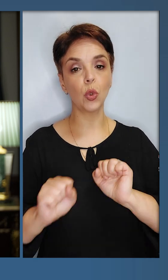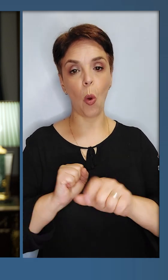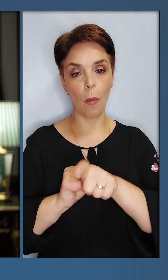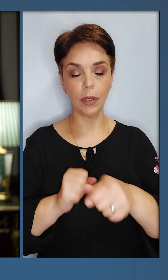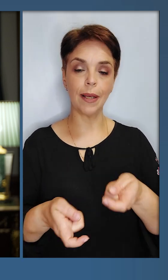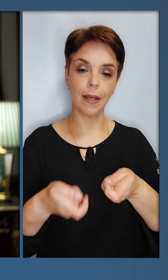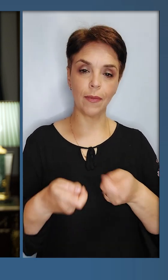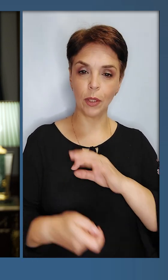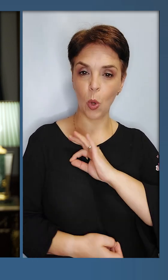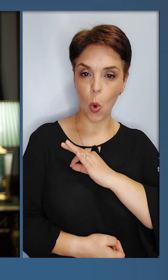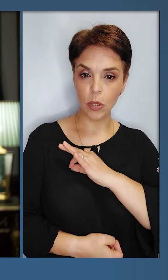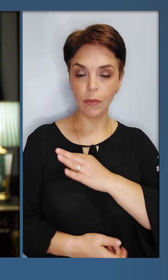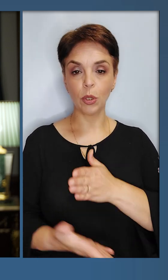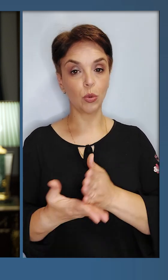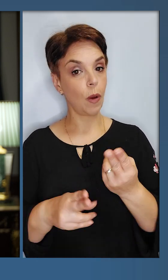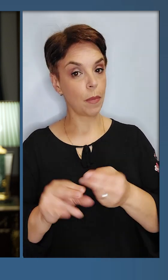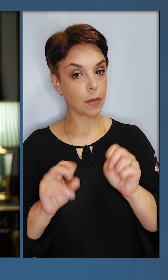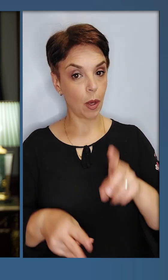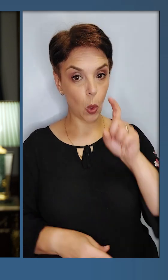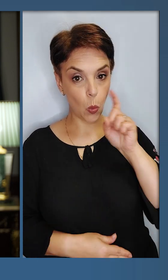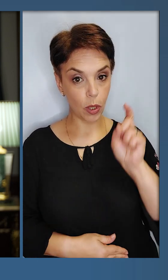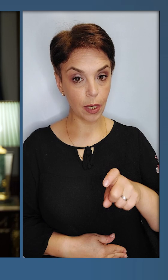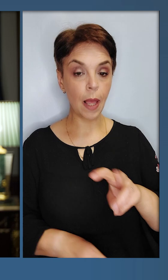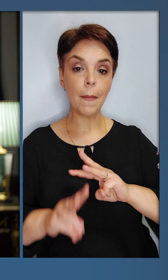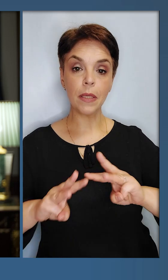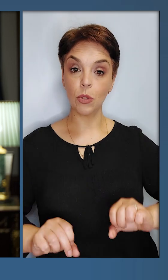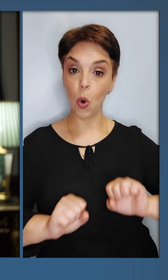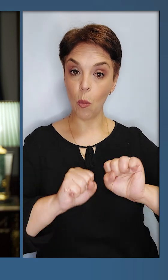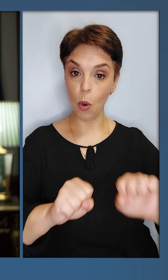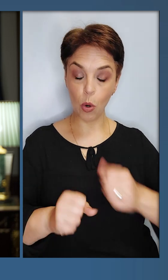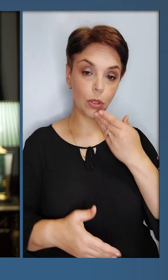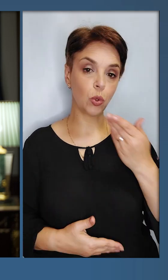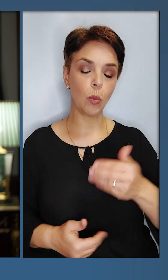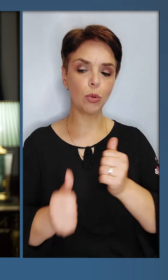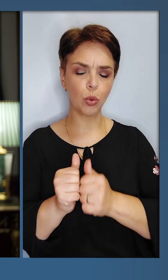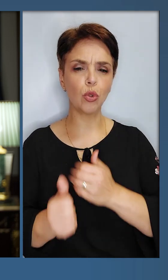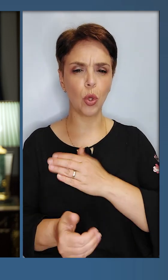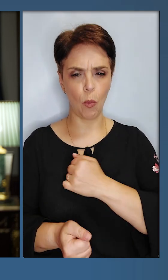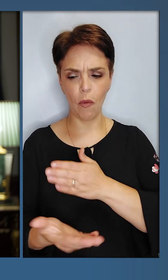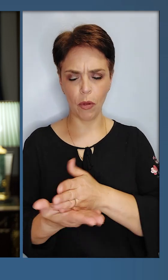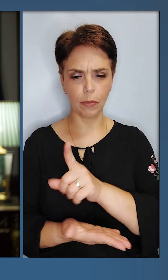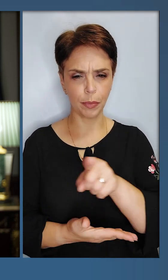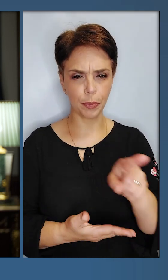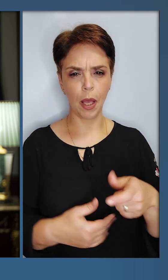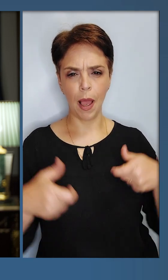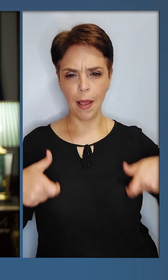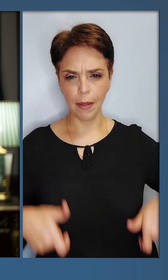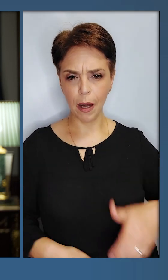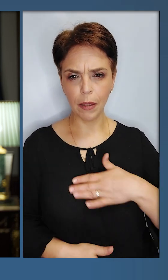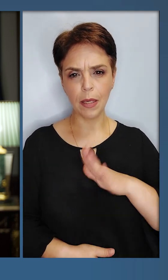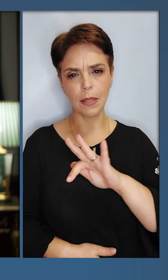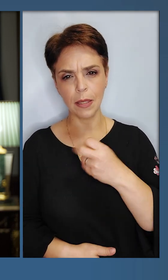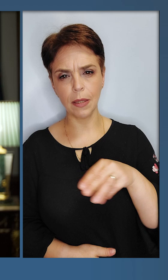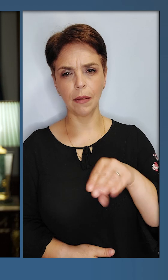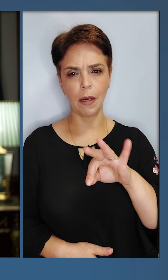командувачами. Керівники розвідки, Служби безпеки України, Міністром оборони, доповіді з кожного бойового напрямку. Генерали